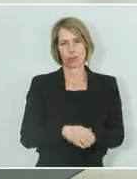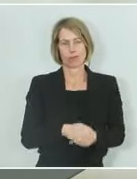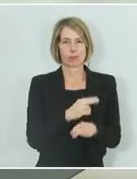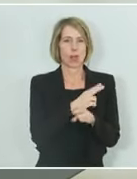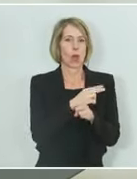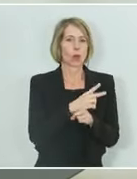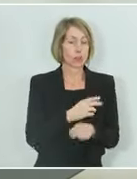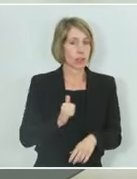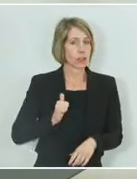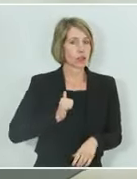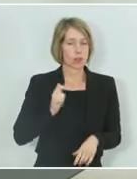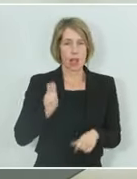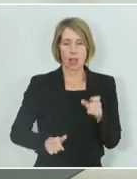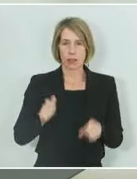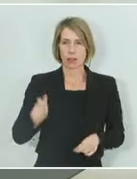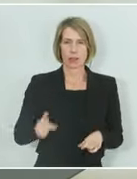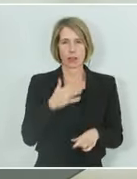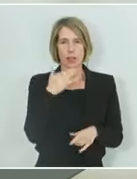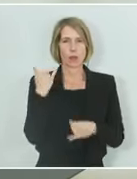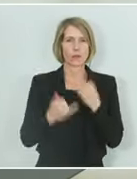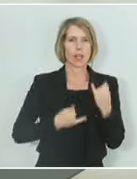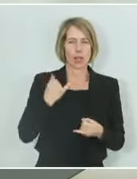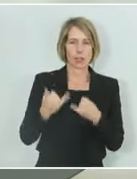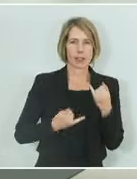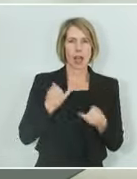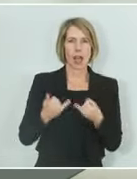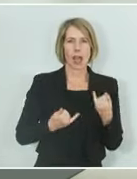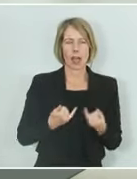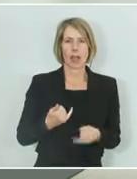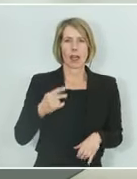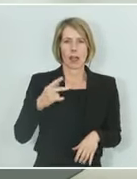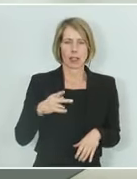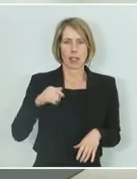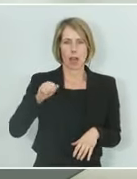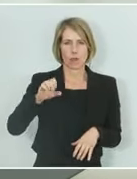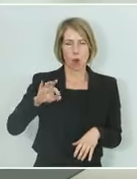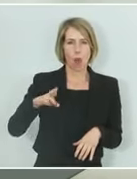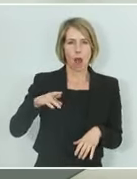viele Jahre lang in der KVA-Friedenstruppe